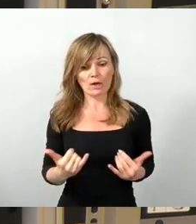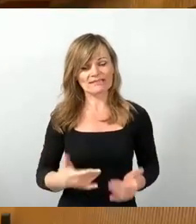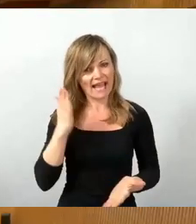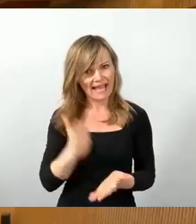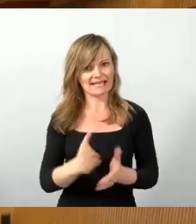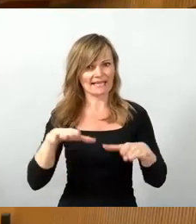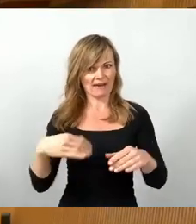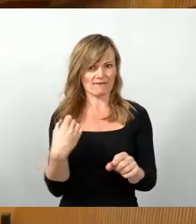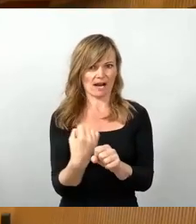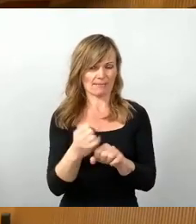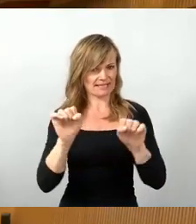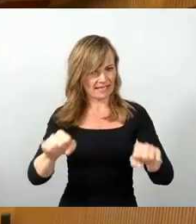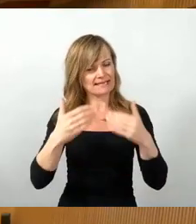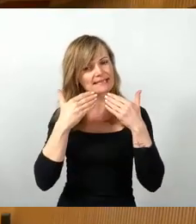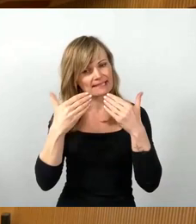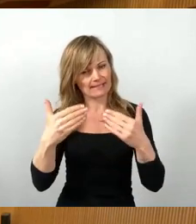schön.